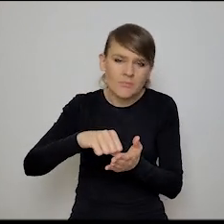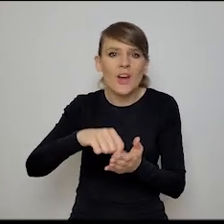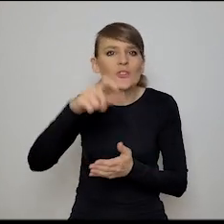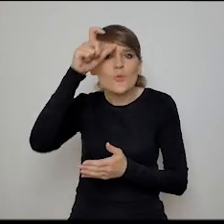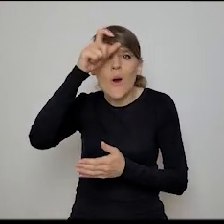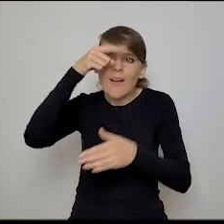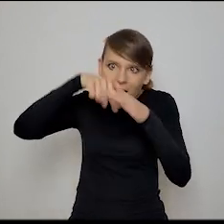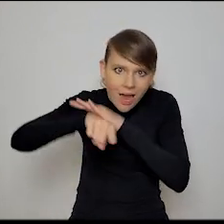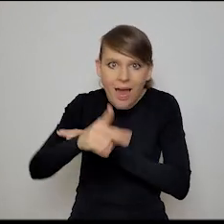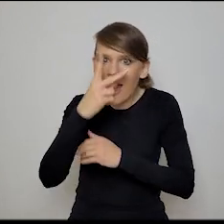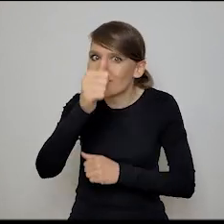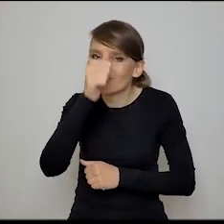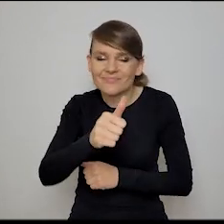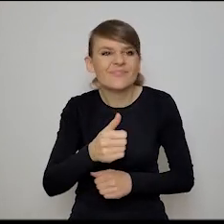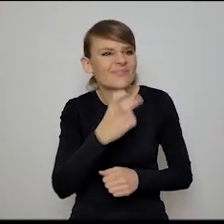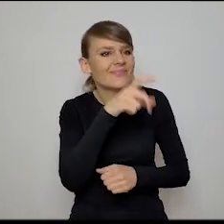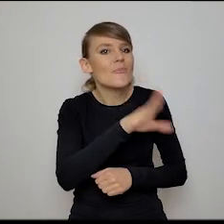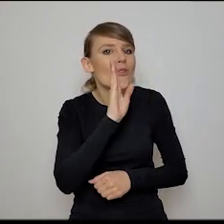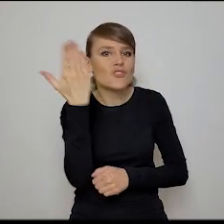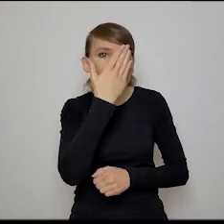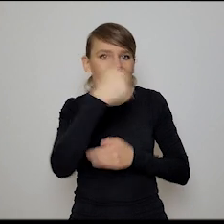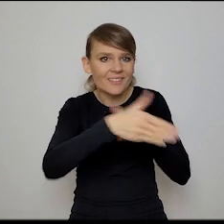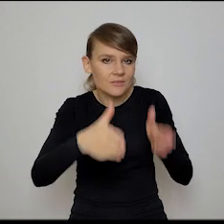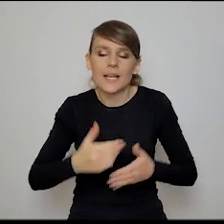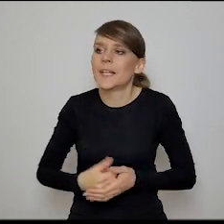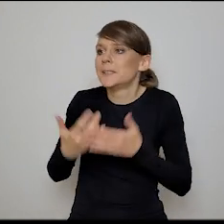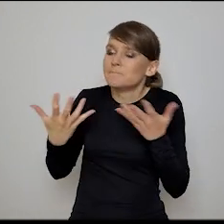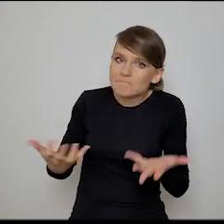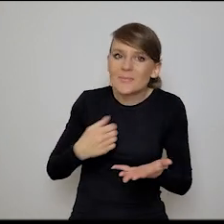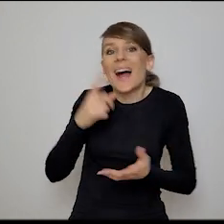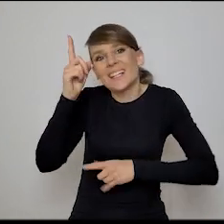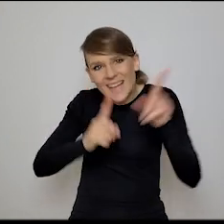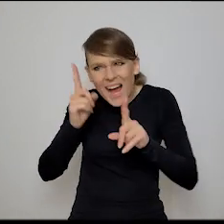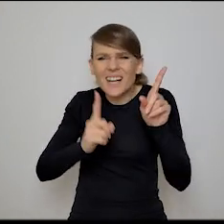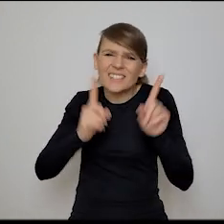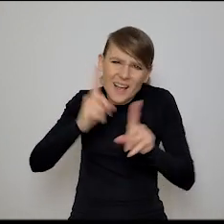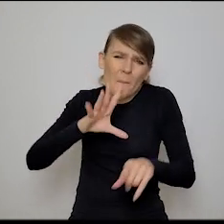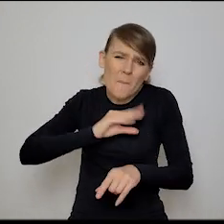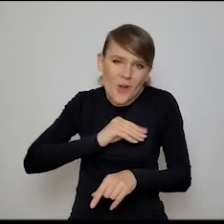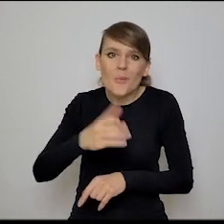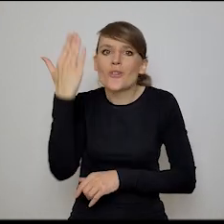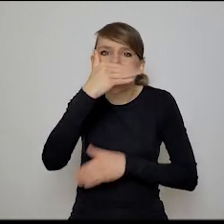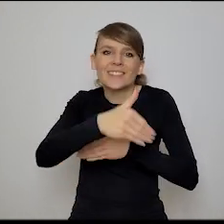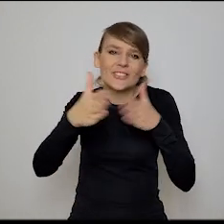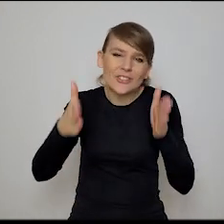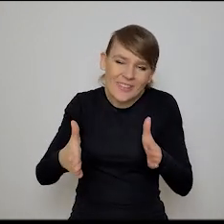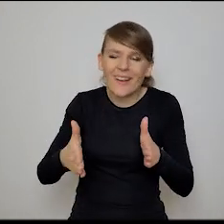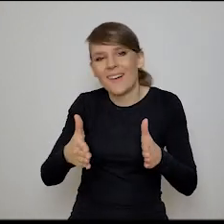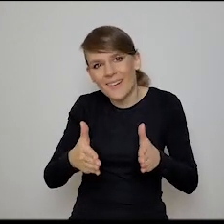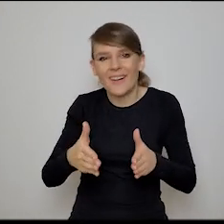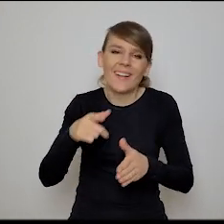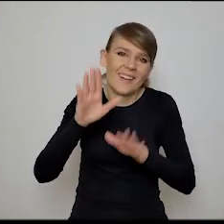nie może. No, czarna wstrzynka. niestety, niestety. To znaczy czasem może, wiesz, bo ta czarna wstrzynka to też jest taki trochę już dyskurs